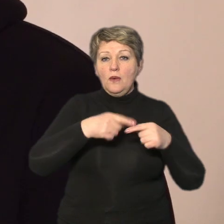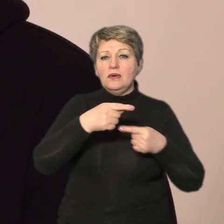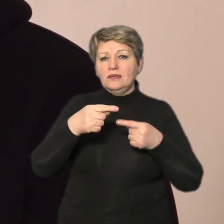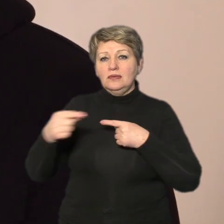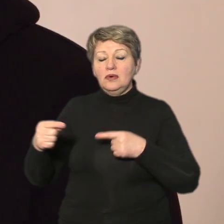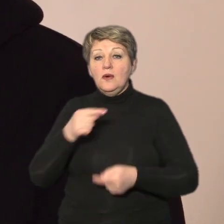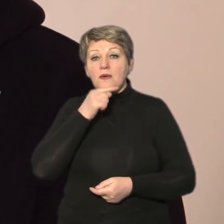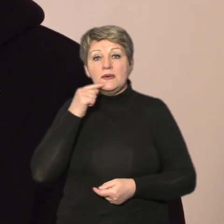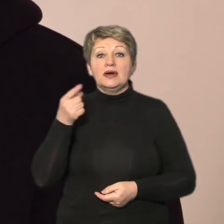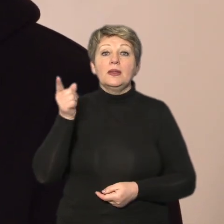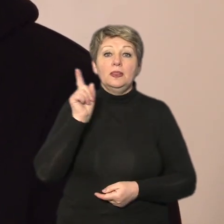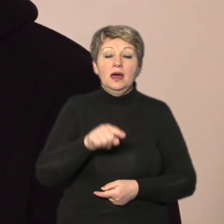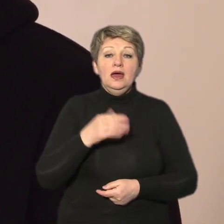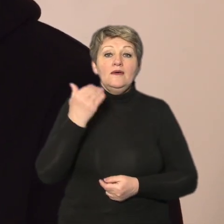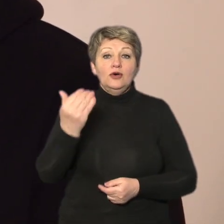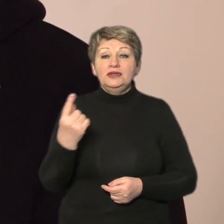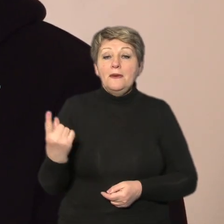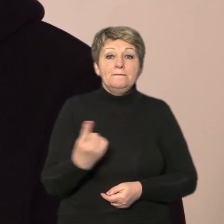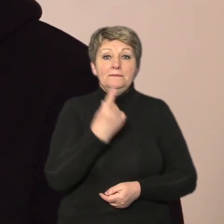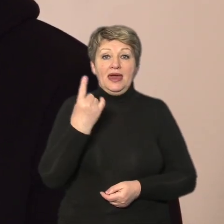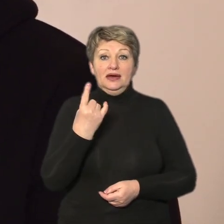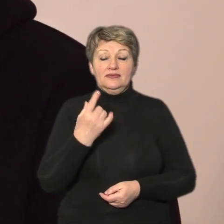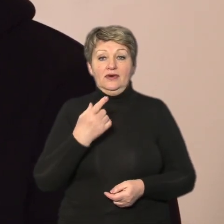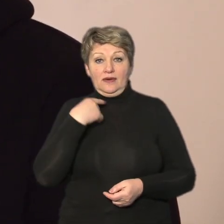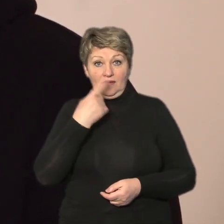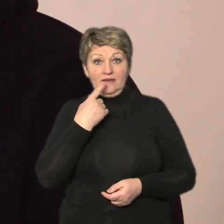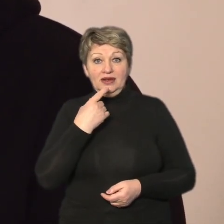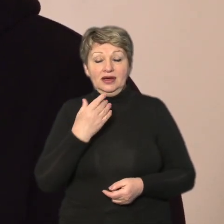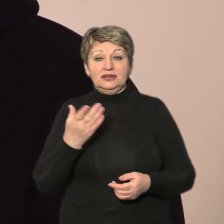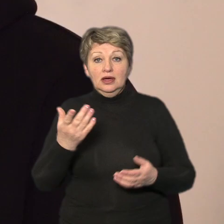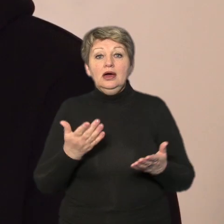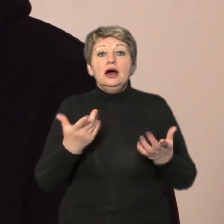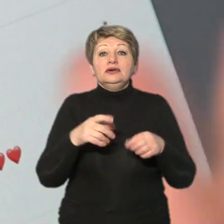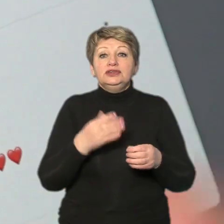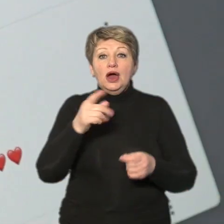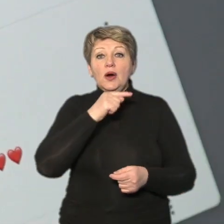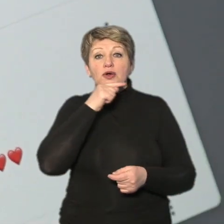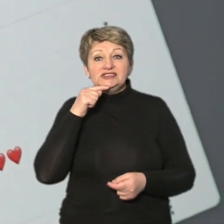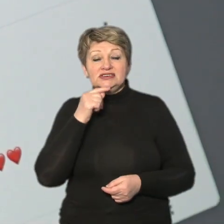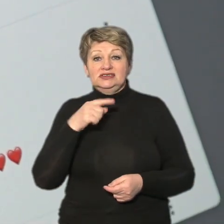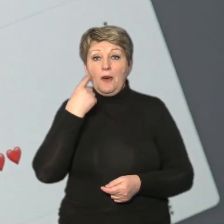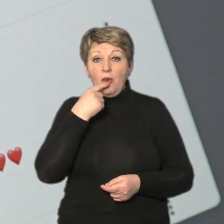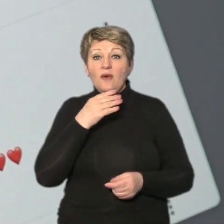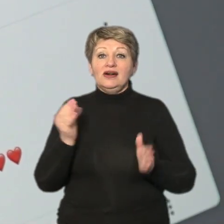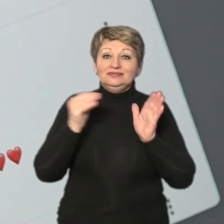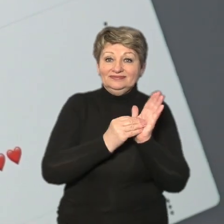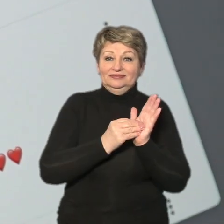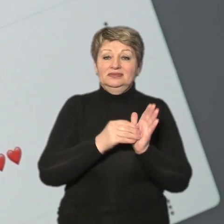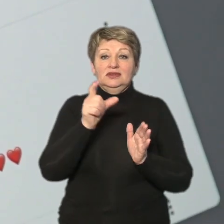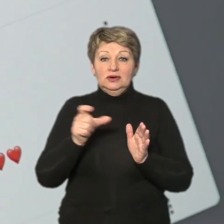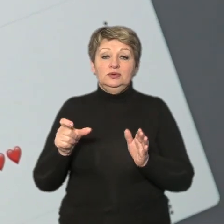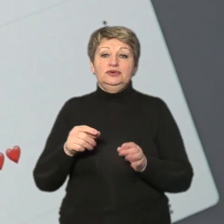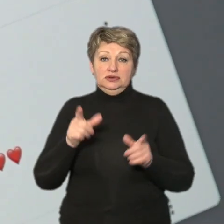ледь не першими почали писати нам відгуки стосовно того де російська мова в грі додайте російську мову люди зовсім